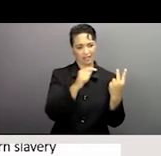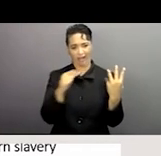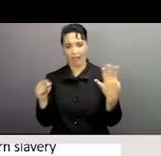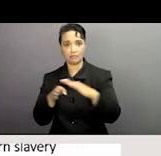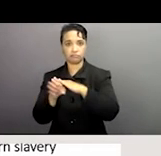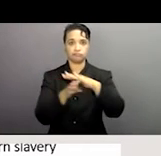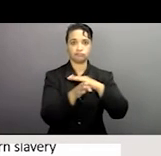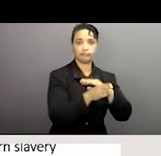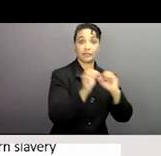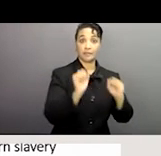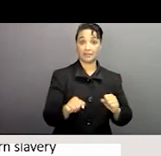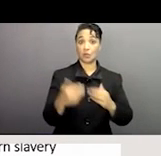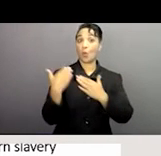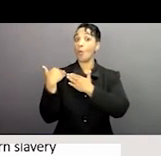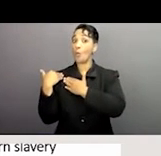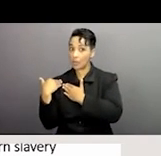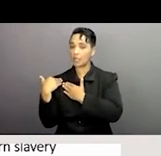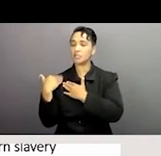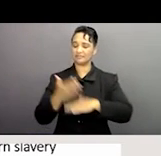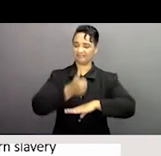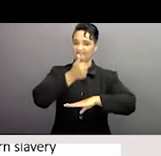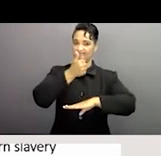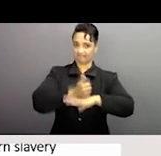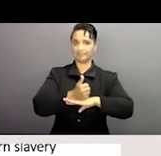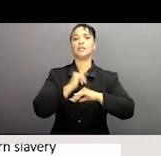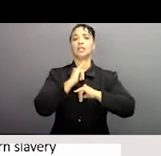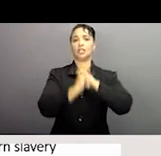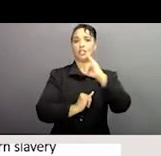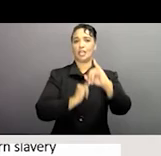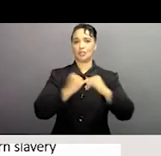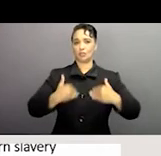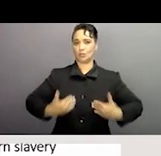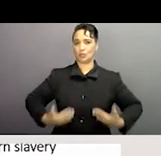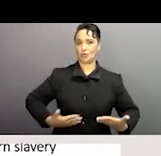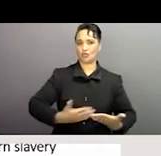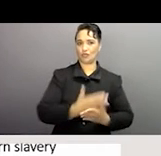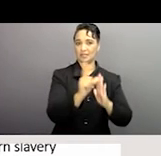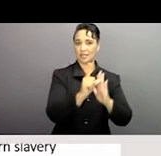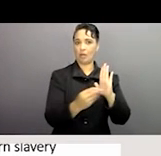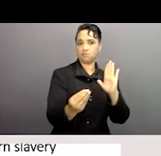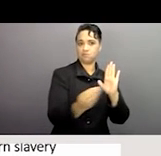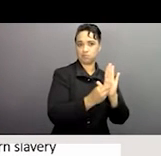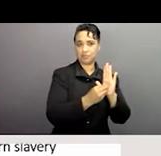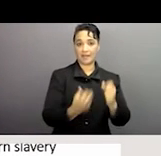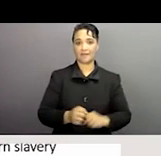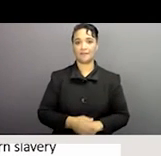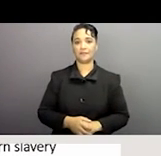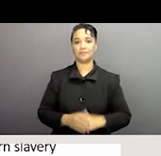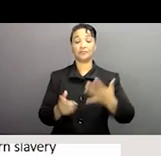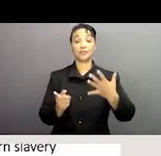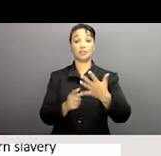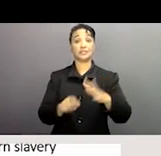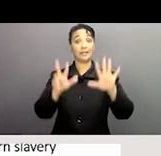moyens et ceci représente une obligation qui était établie dans le cadre de la législation des droits humains internationaux